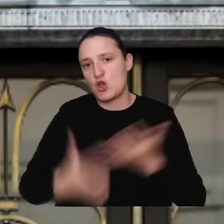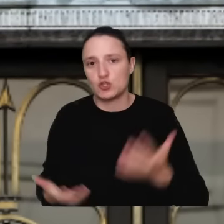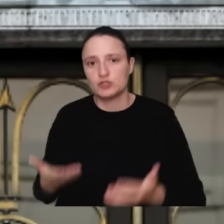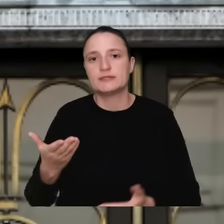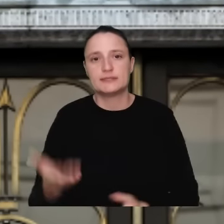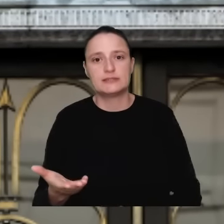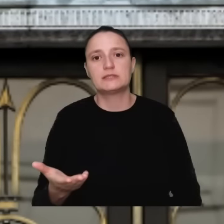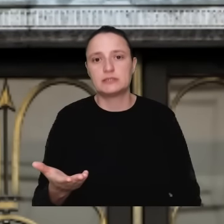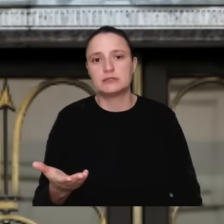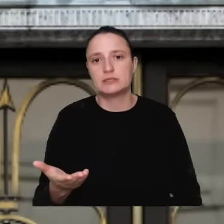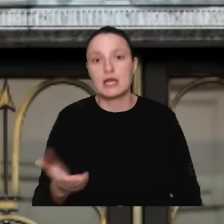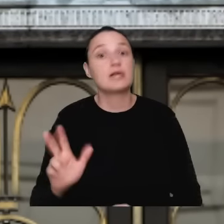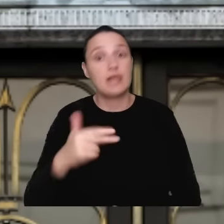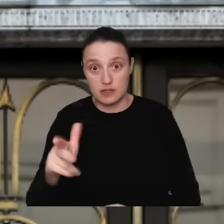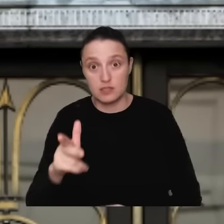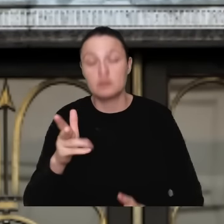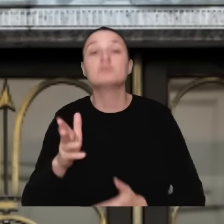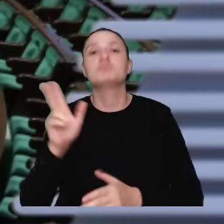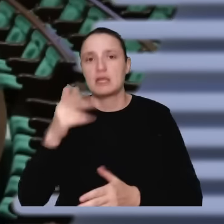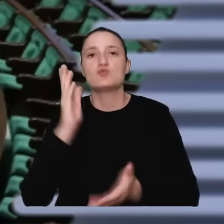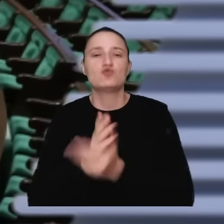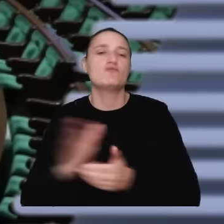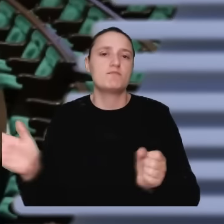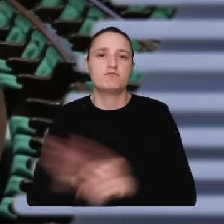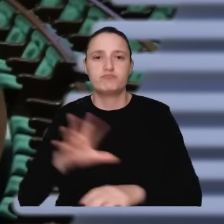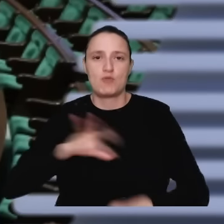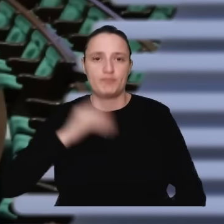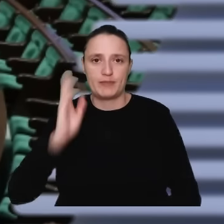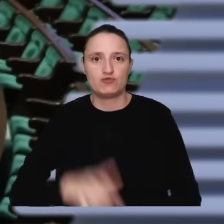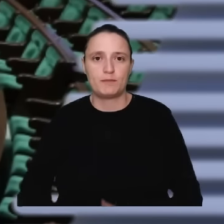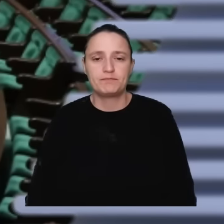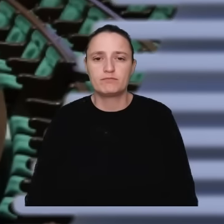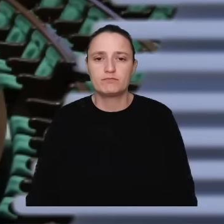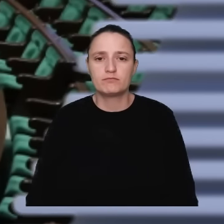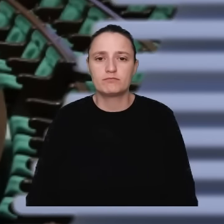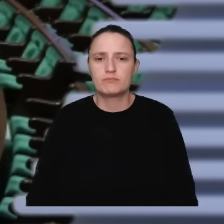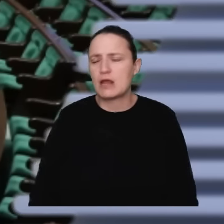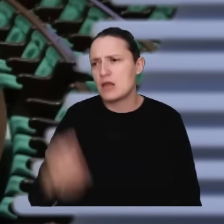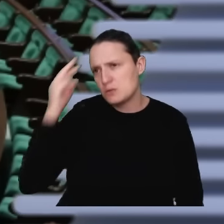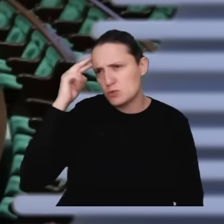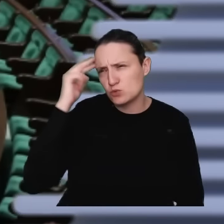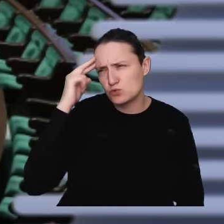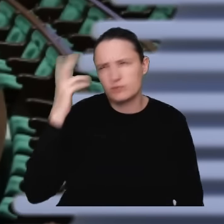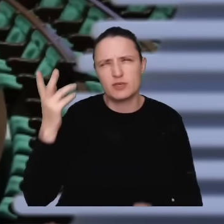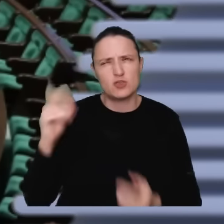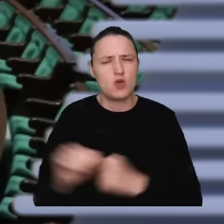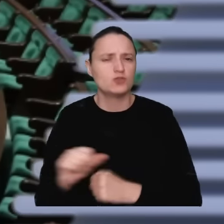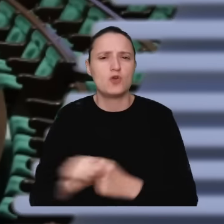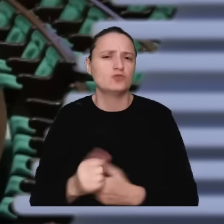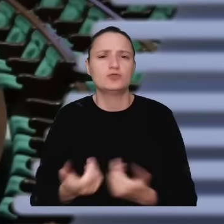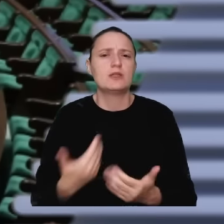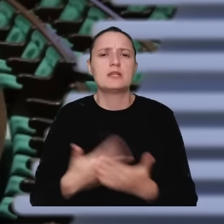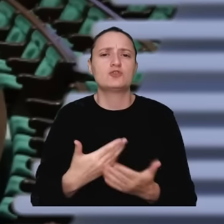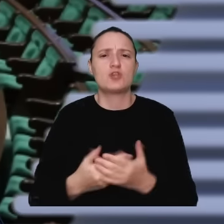wtedy, kiedy będzie to w pełni możliwe. Panie ministrze, jak mamy rozumieć tak w pełni sens i znaczenie powołania tego